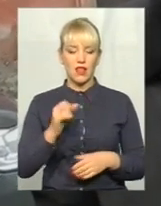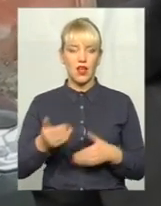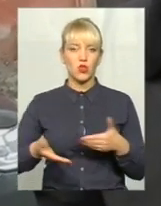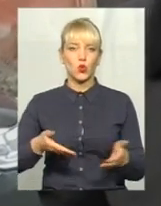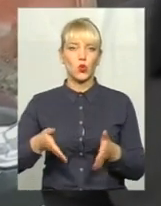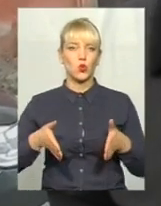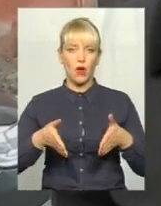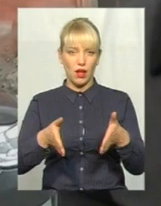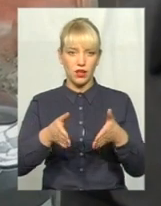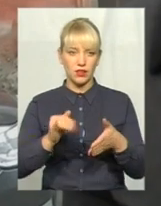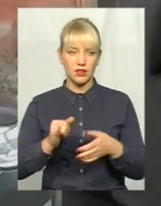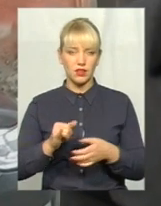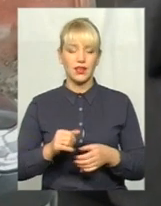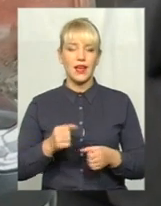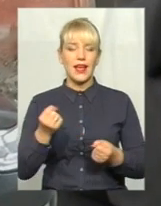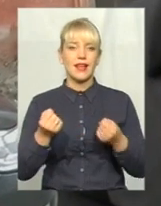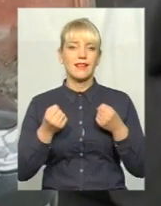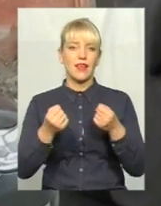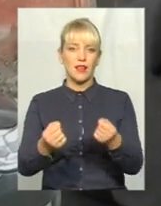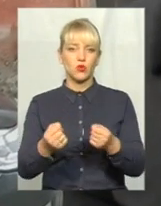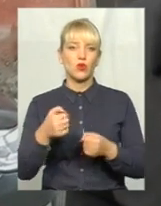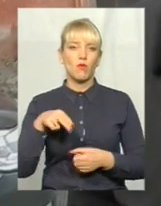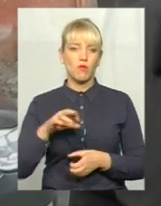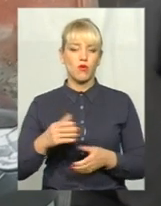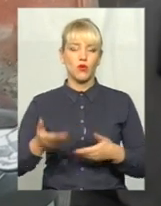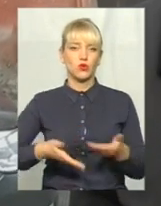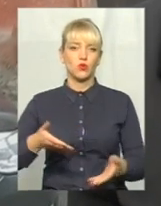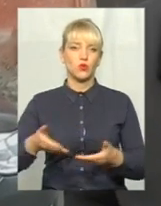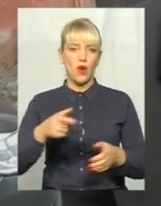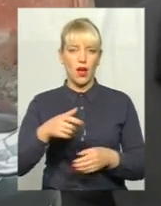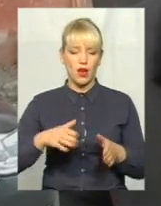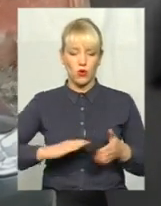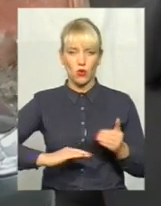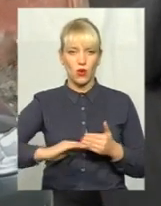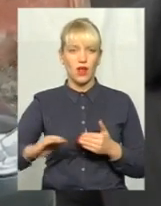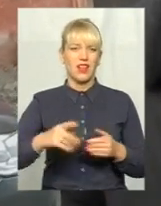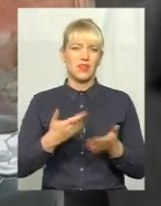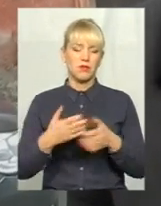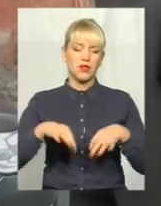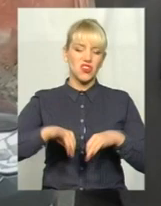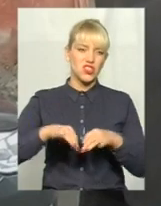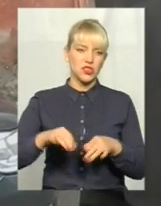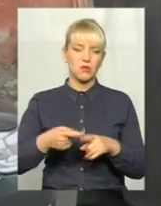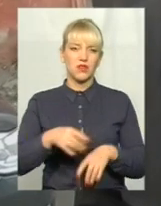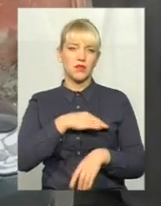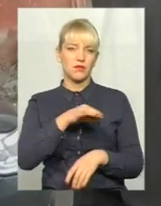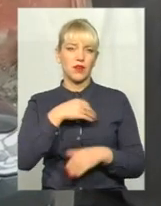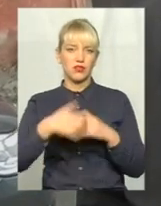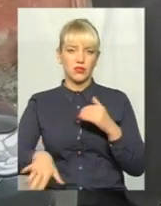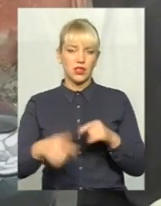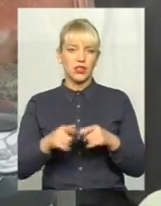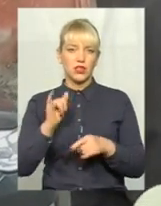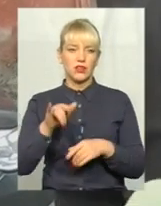і їдуть по тротуару. Ось такі джипи, ім безрізвічно. Вони себе прямо їдуть,